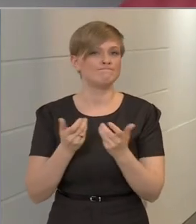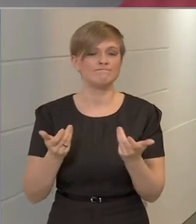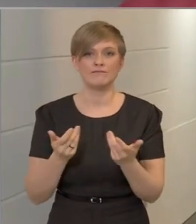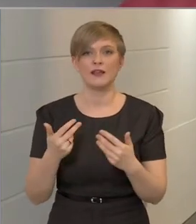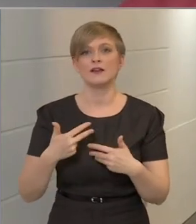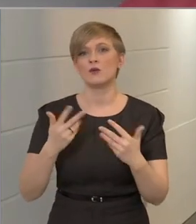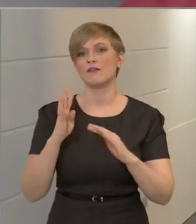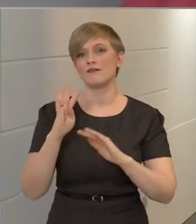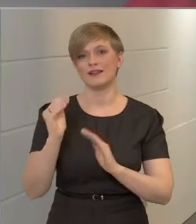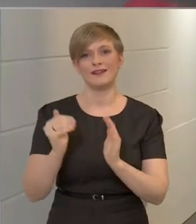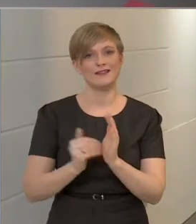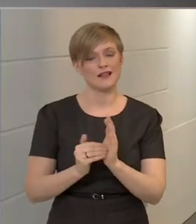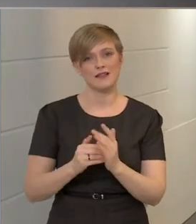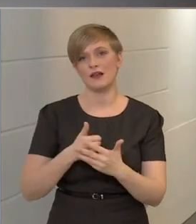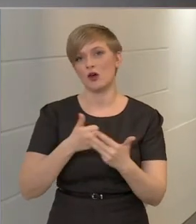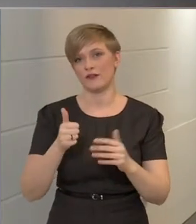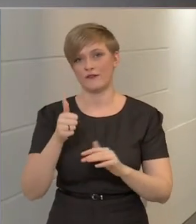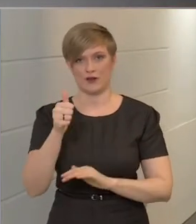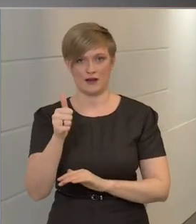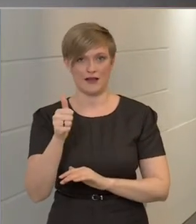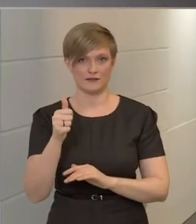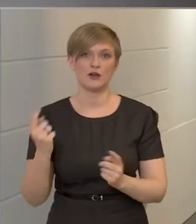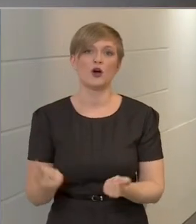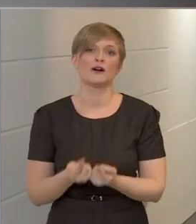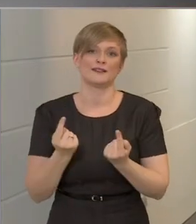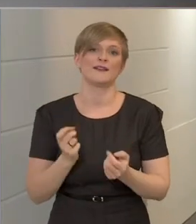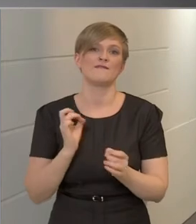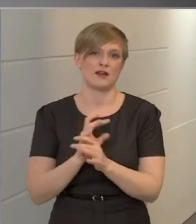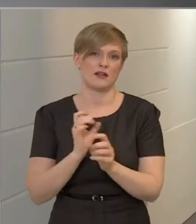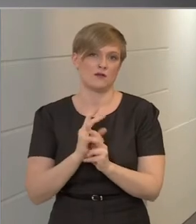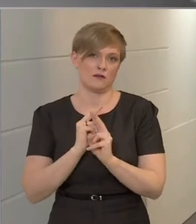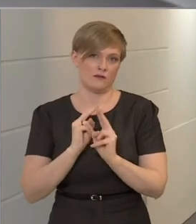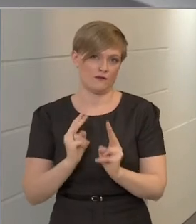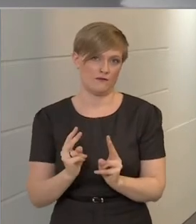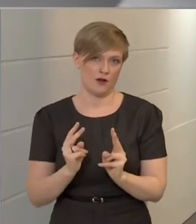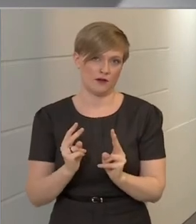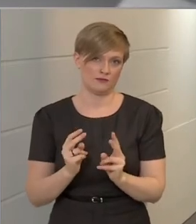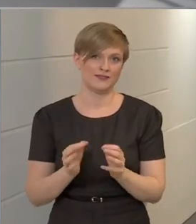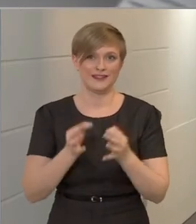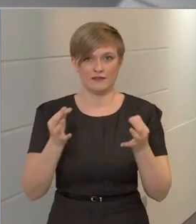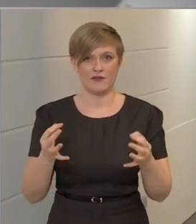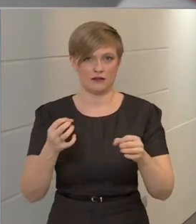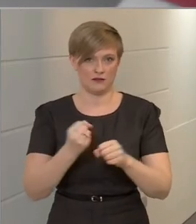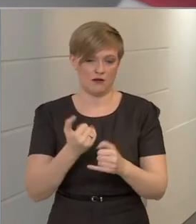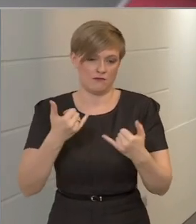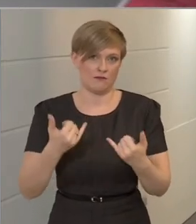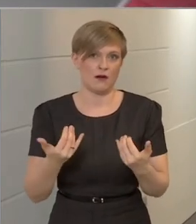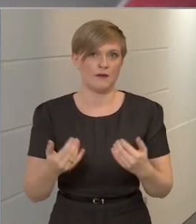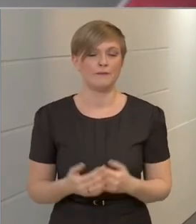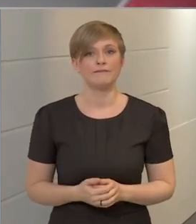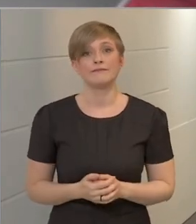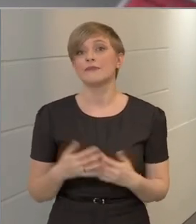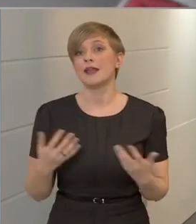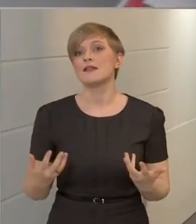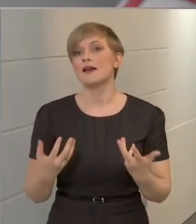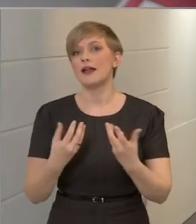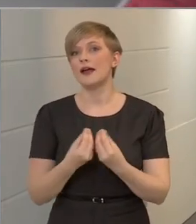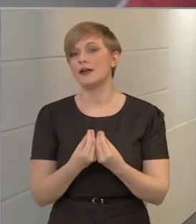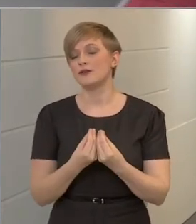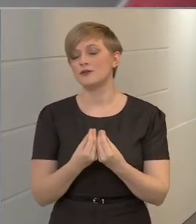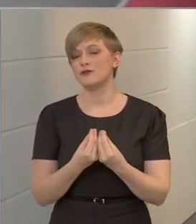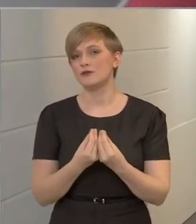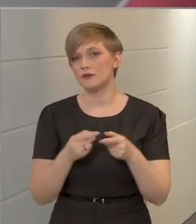84.061 aktív fertőzöttet tartunk nyilván. Ezzel együtt